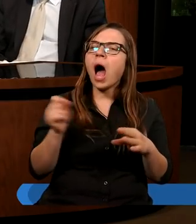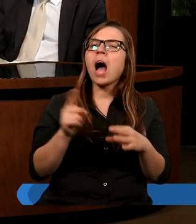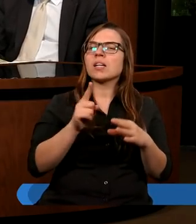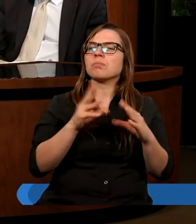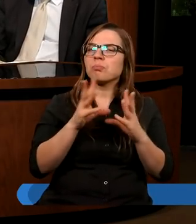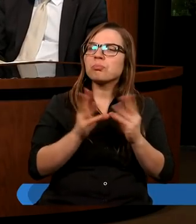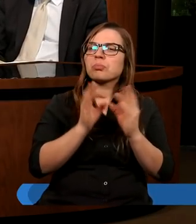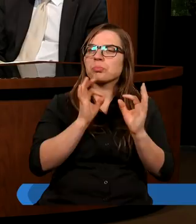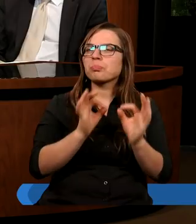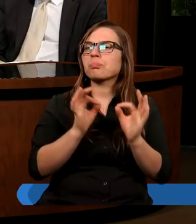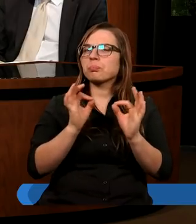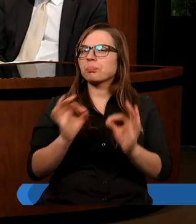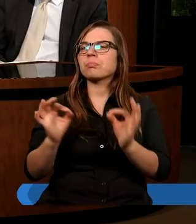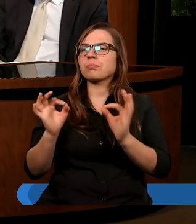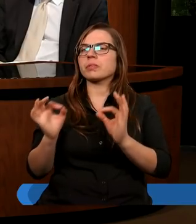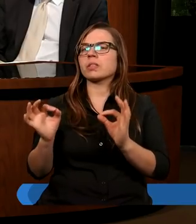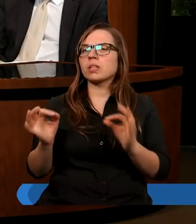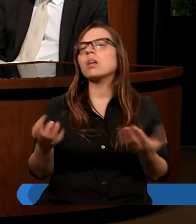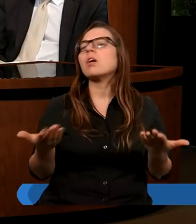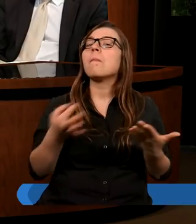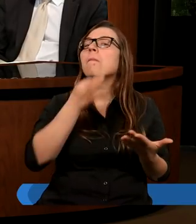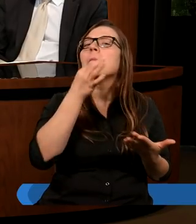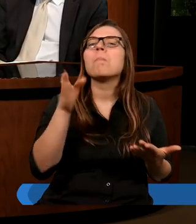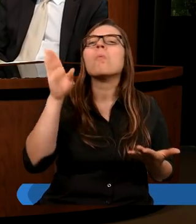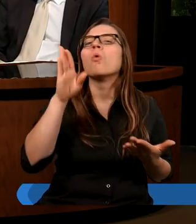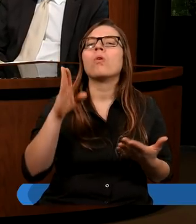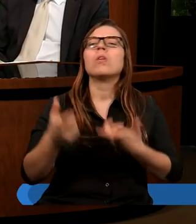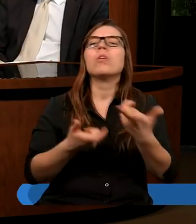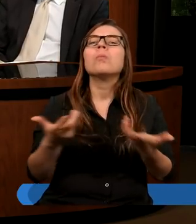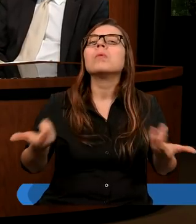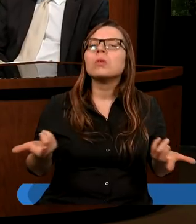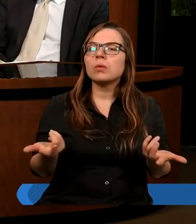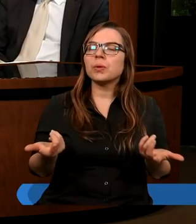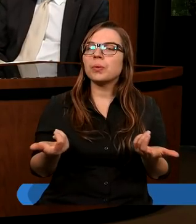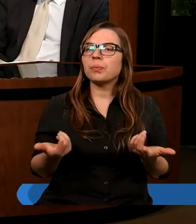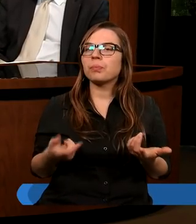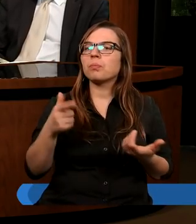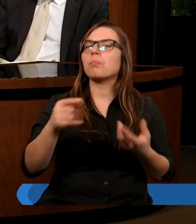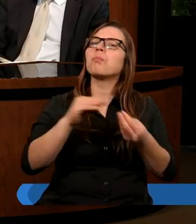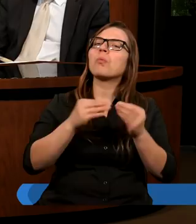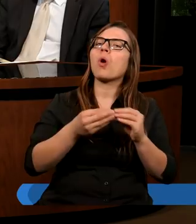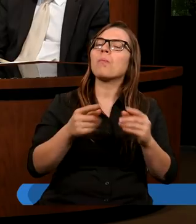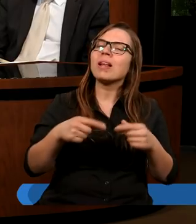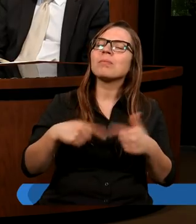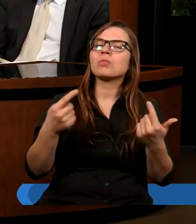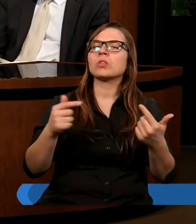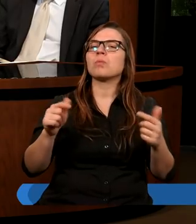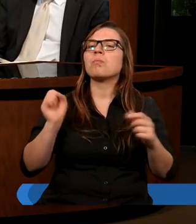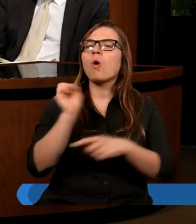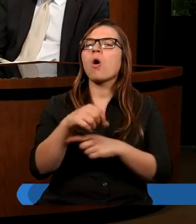świata. Pytanie, co zrobił Pan Bóg, żeby ten problem pokonać? Żeby